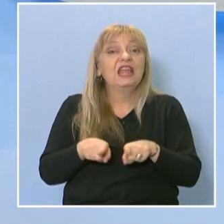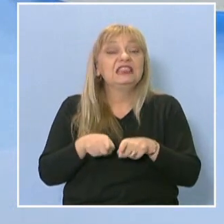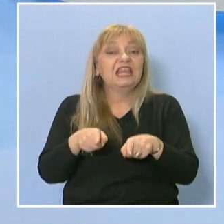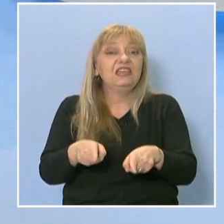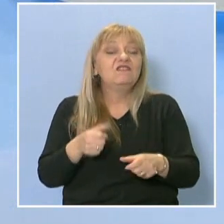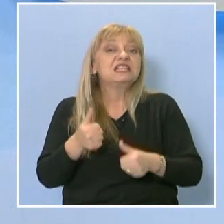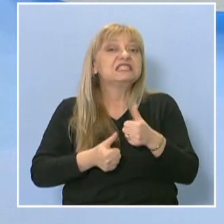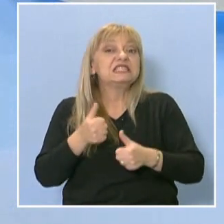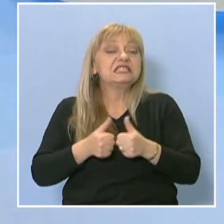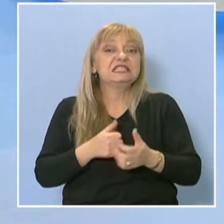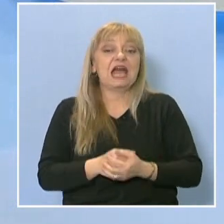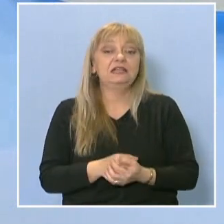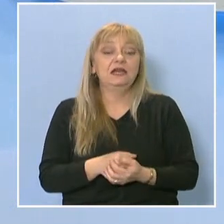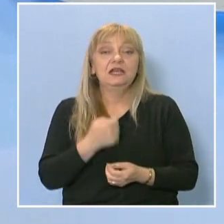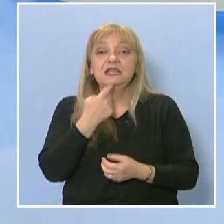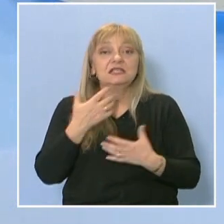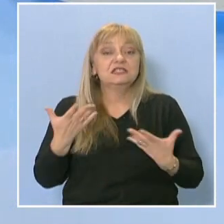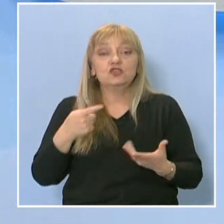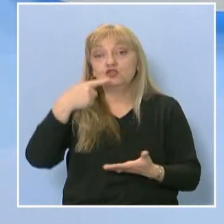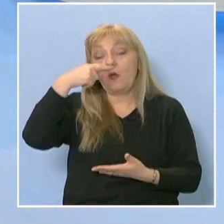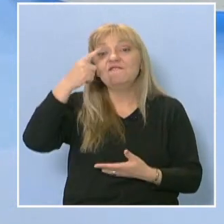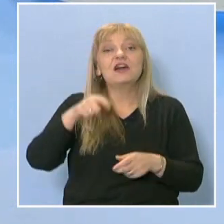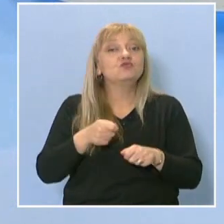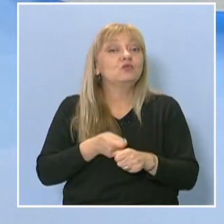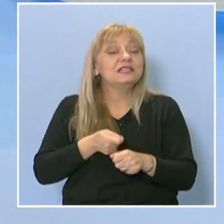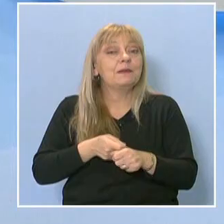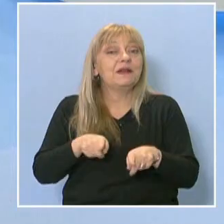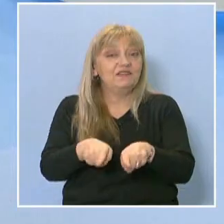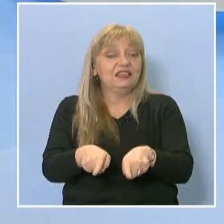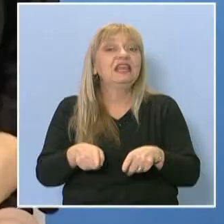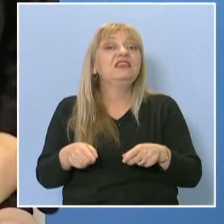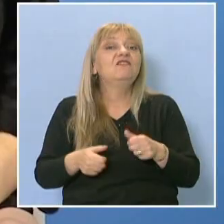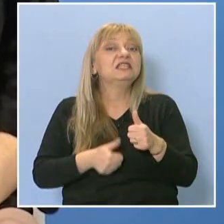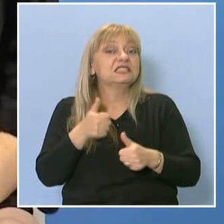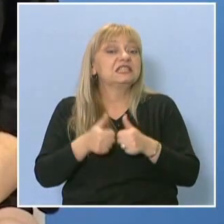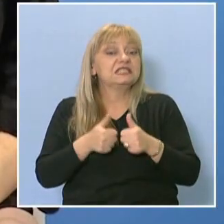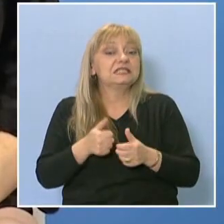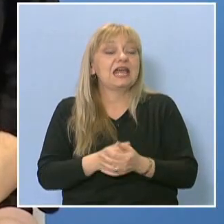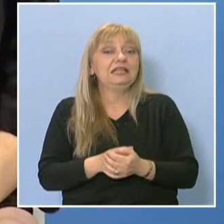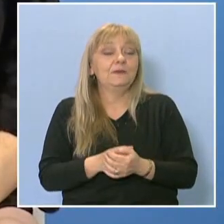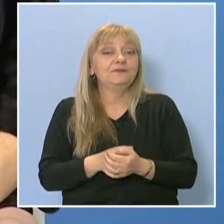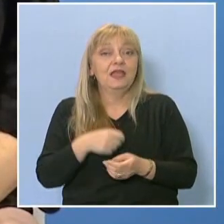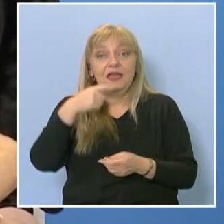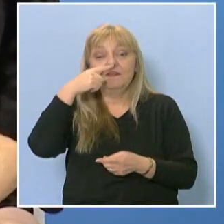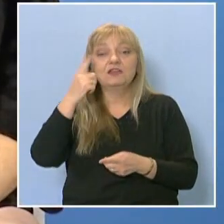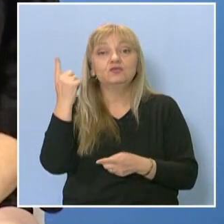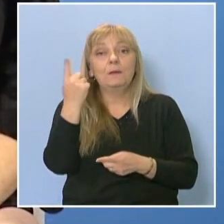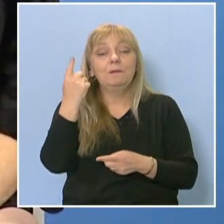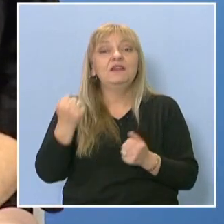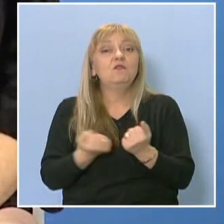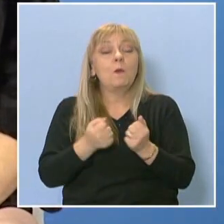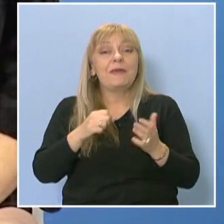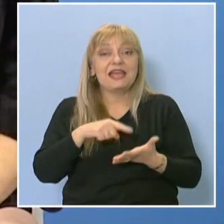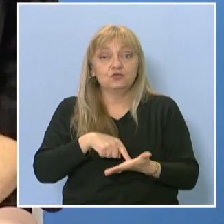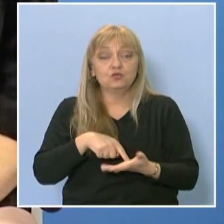състезания? И защо е важно да се организира такива състезания? Важно е, защото на първо място това е едно